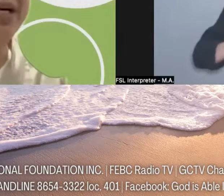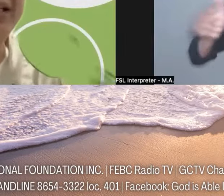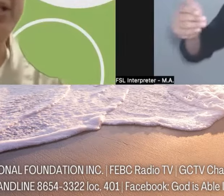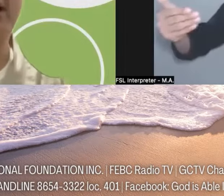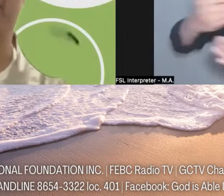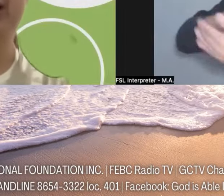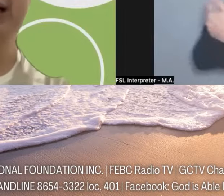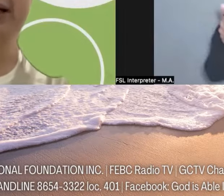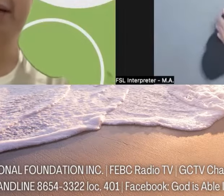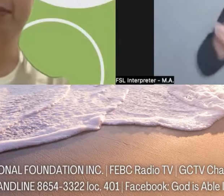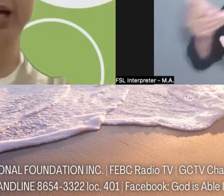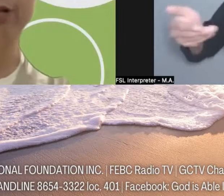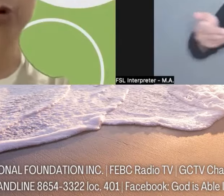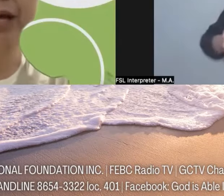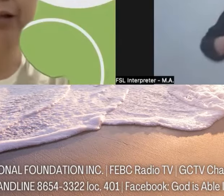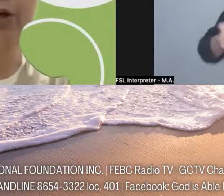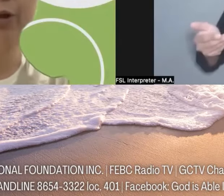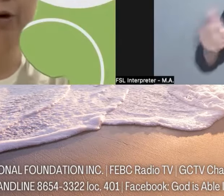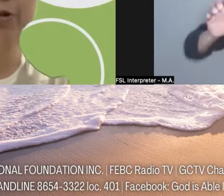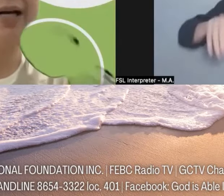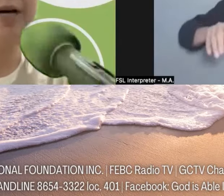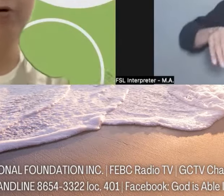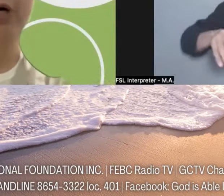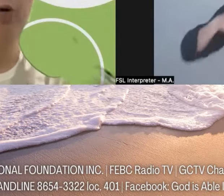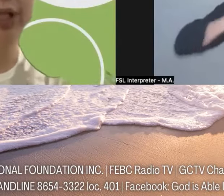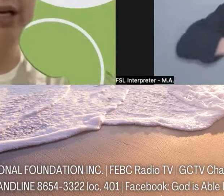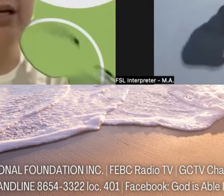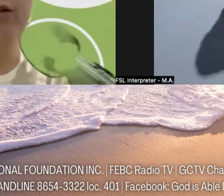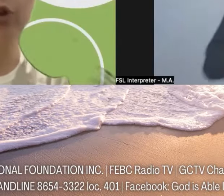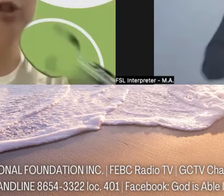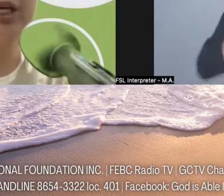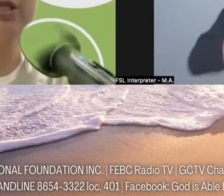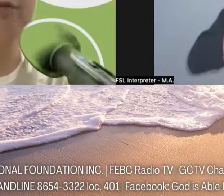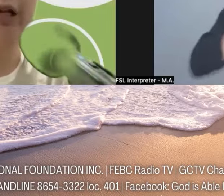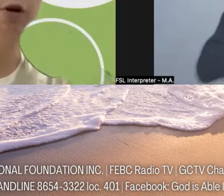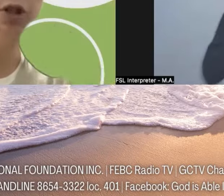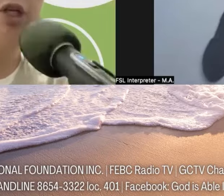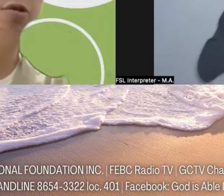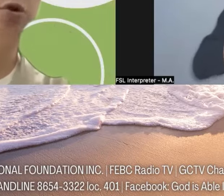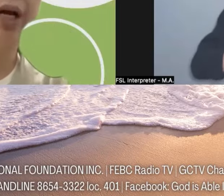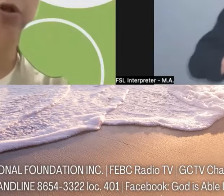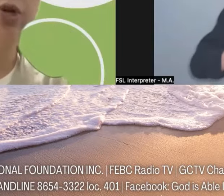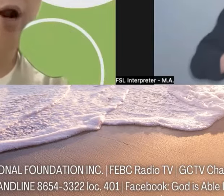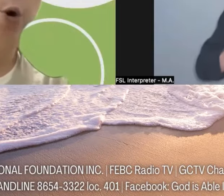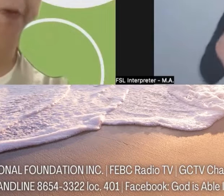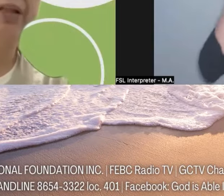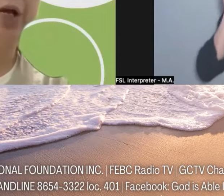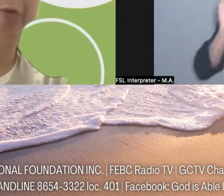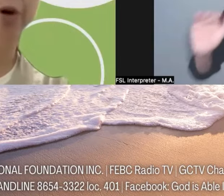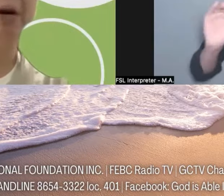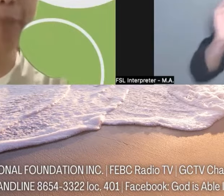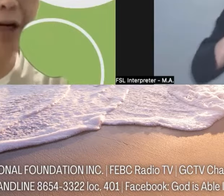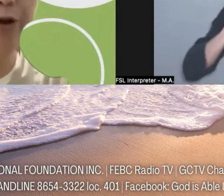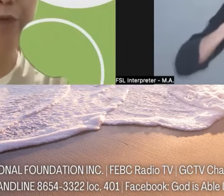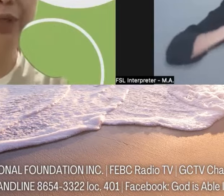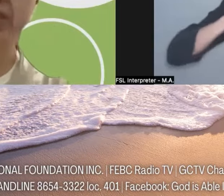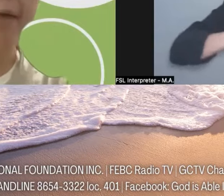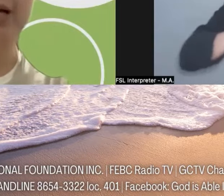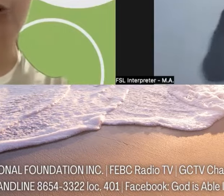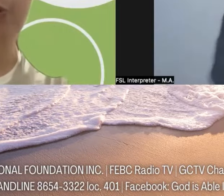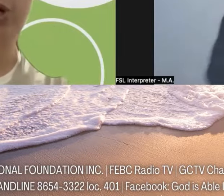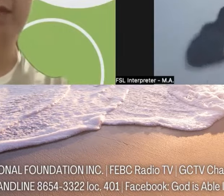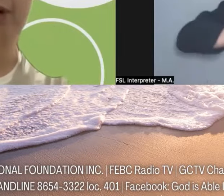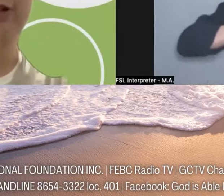Kaya may God is Able. Kami po ay instrumento ng Diyos para ho kaugnayin ang churches of the Lord Jesus Christ upang tayo po ay mag-partner.